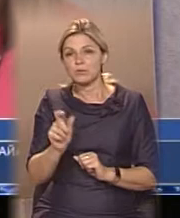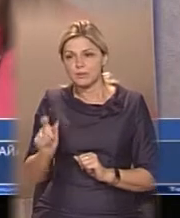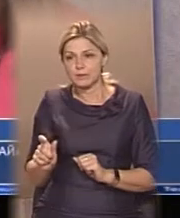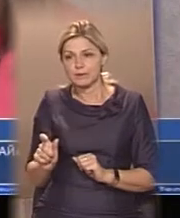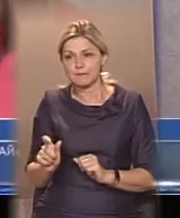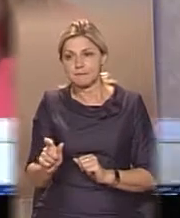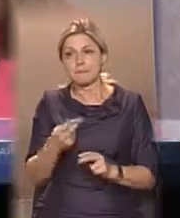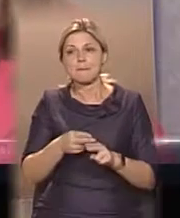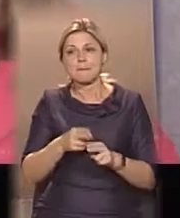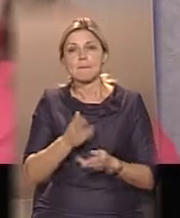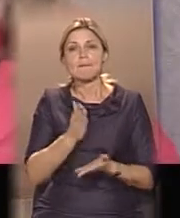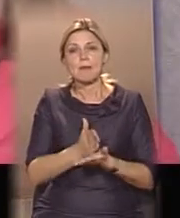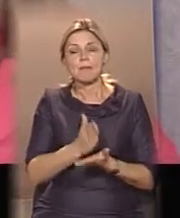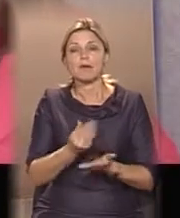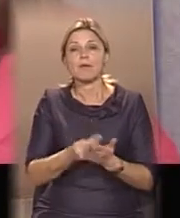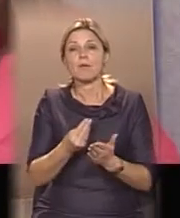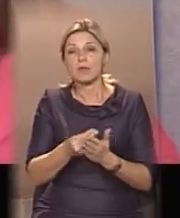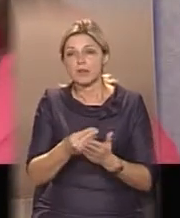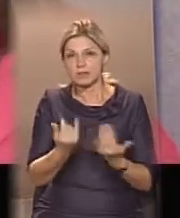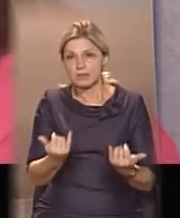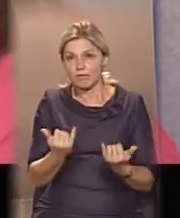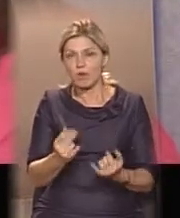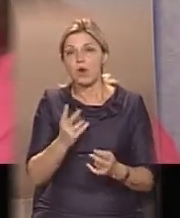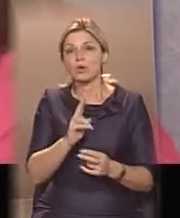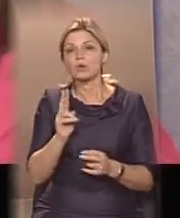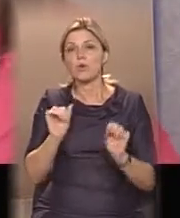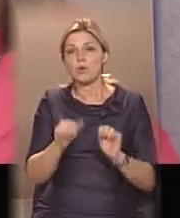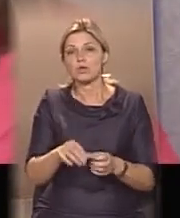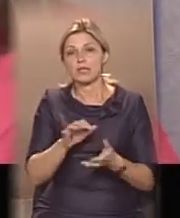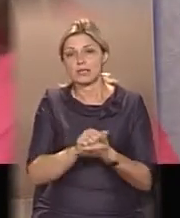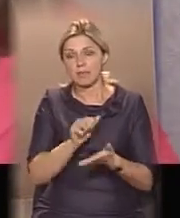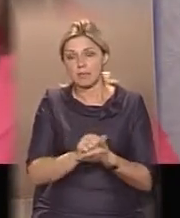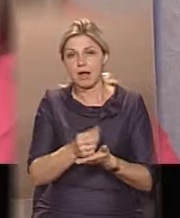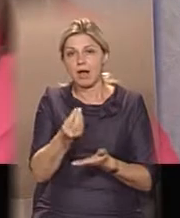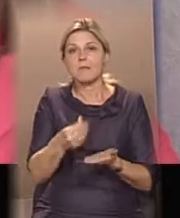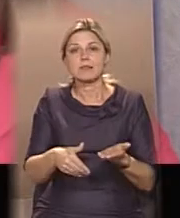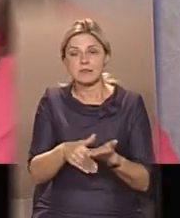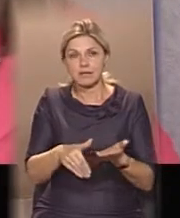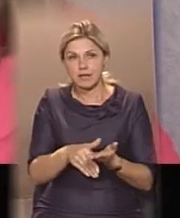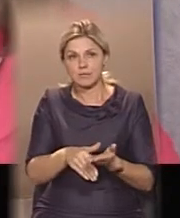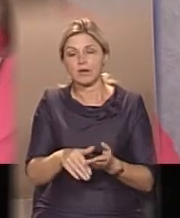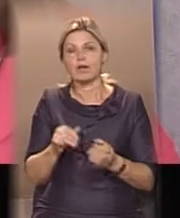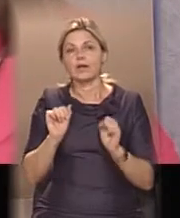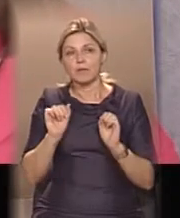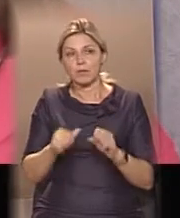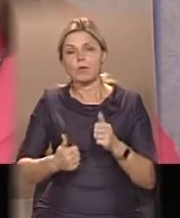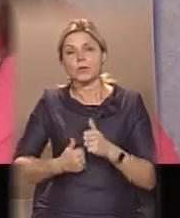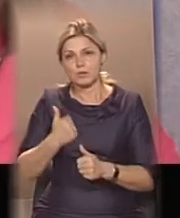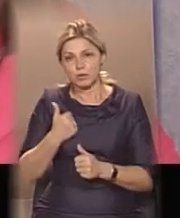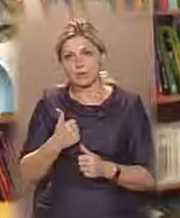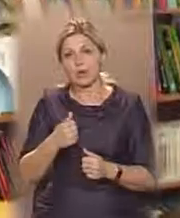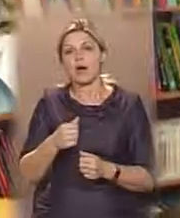які мають сьогодні кошти, які можуть собі дозволити займатися меценатством, по достоинству оцінюють його